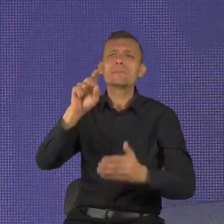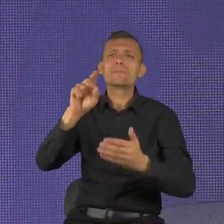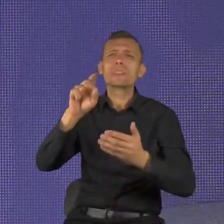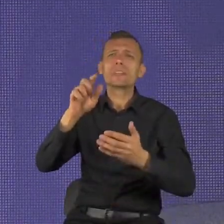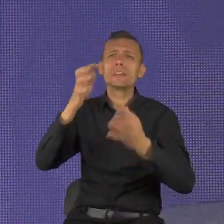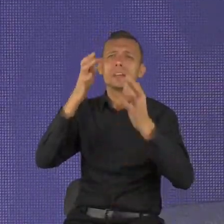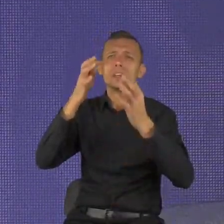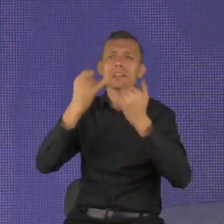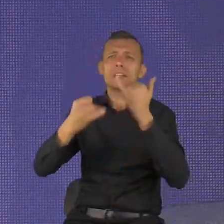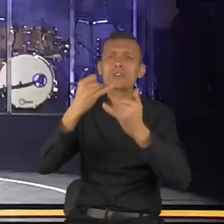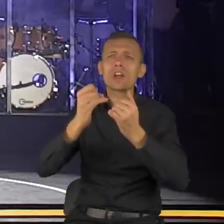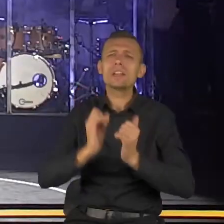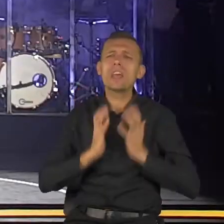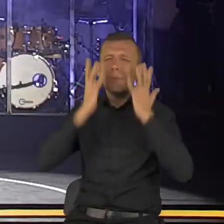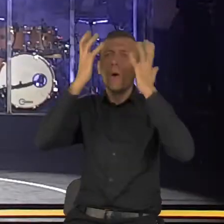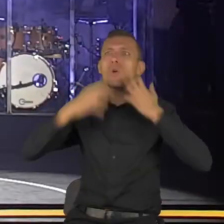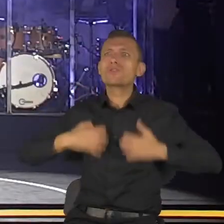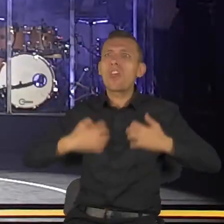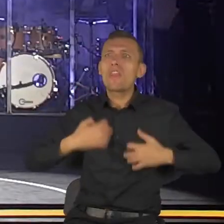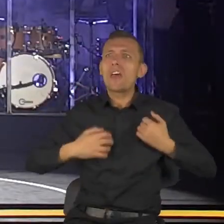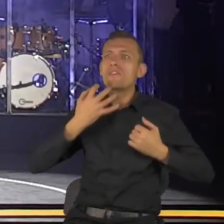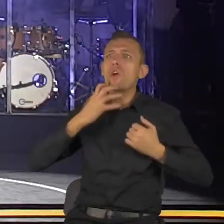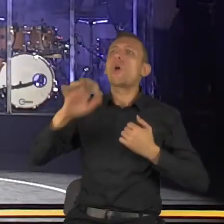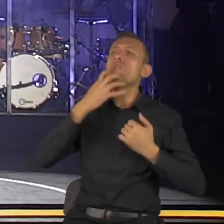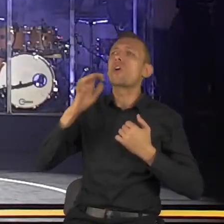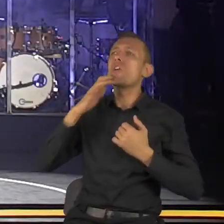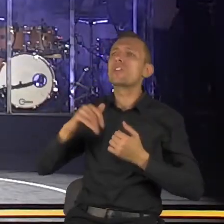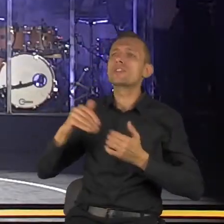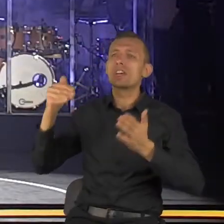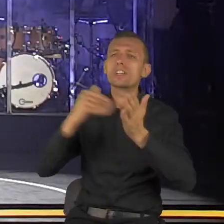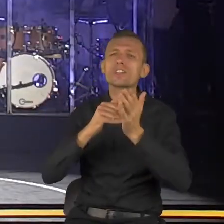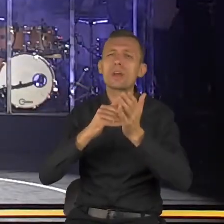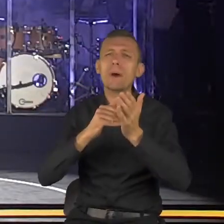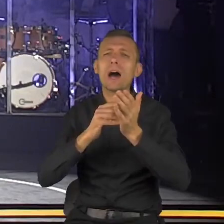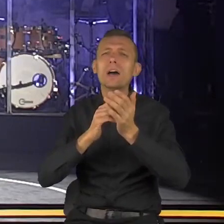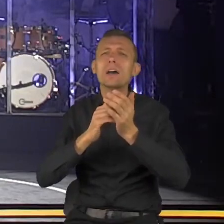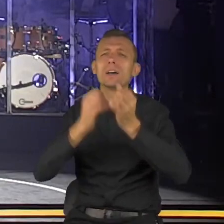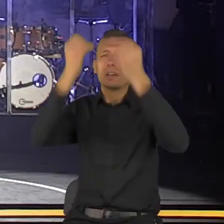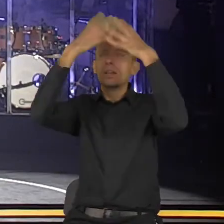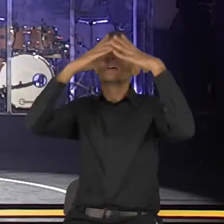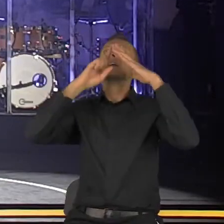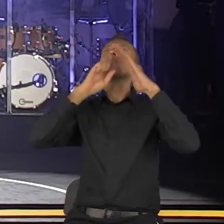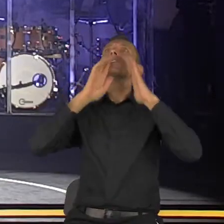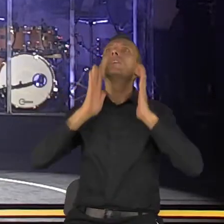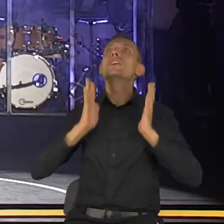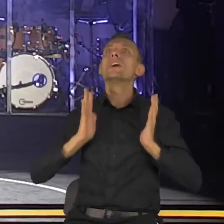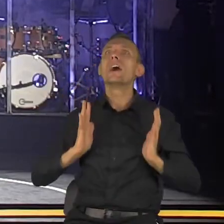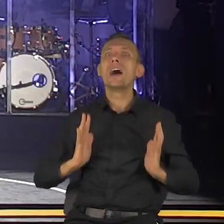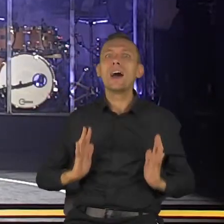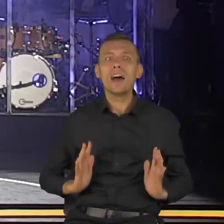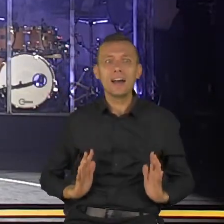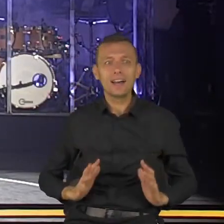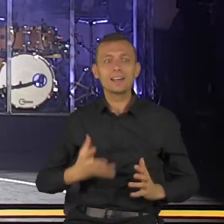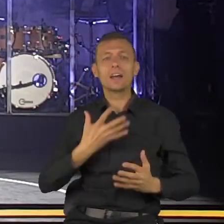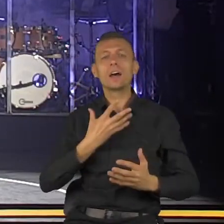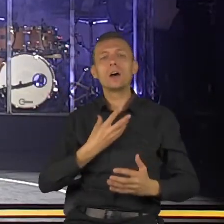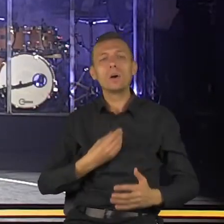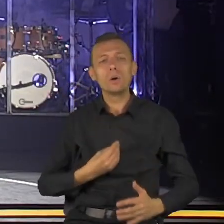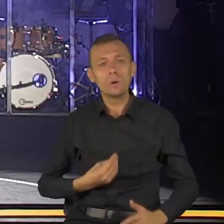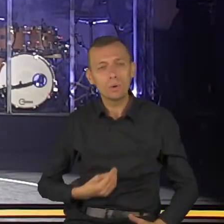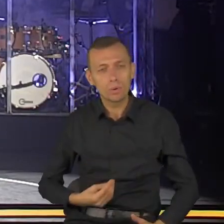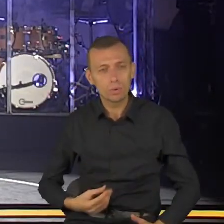się. Niektórzy z nas powinni usłyszeć takie zdanie, już teraz język młodzieżowy się zmienił, ale kiedyś było takie